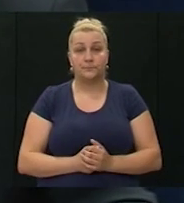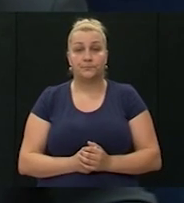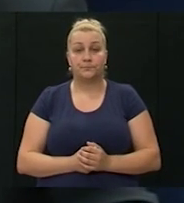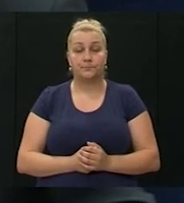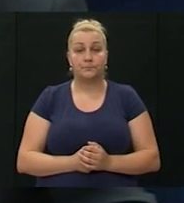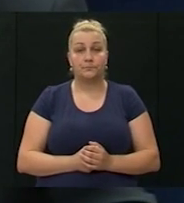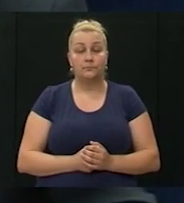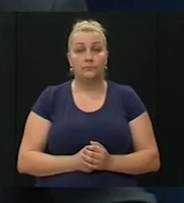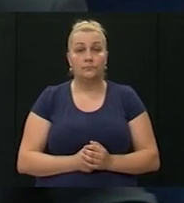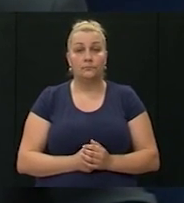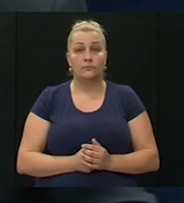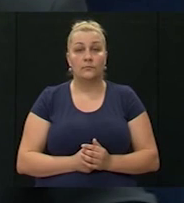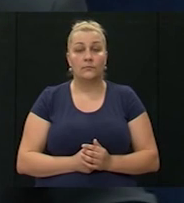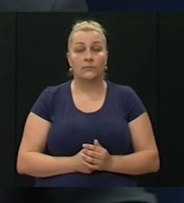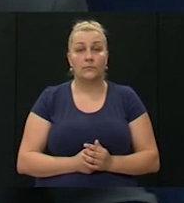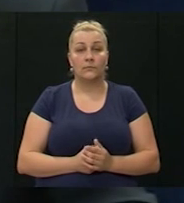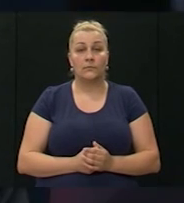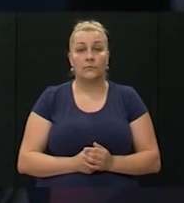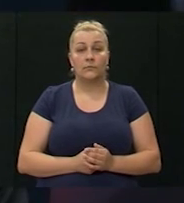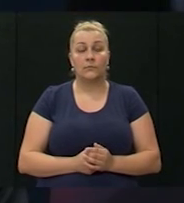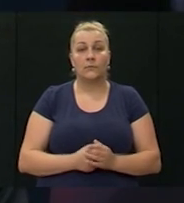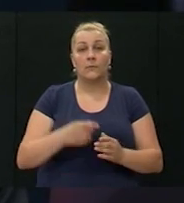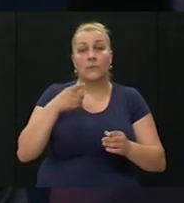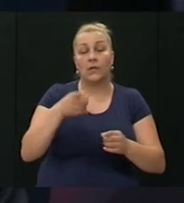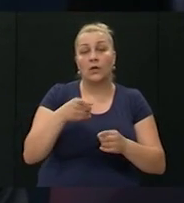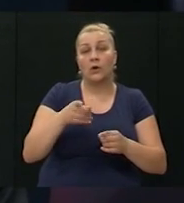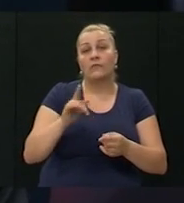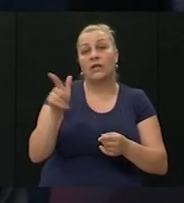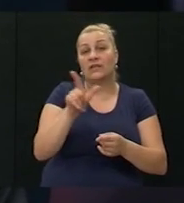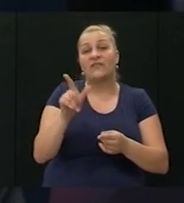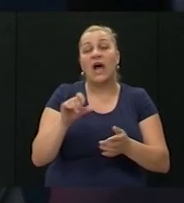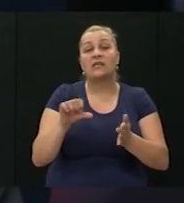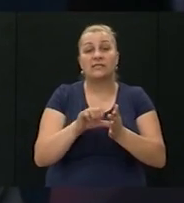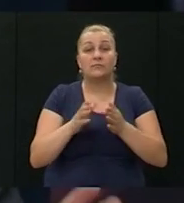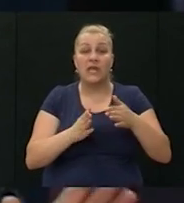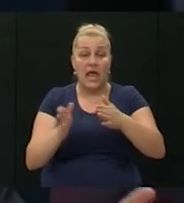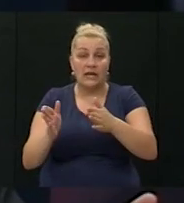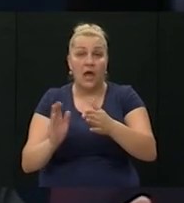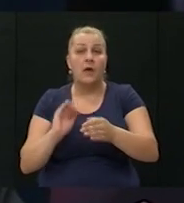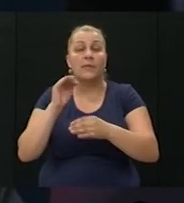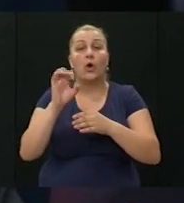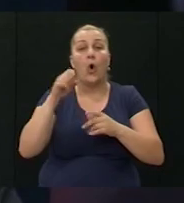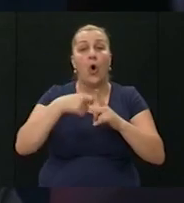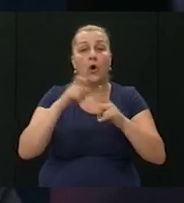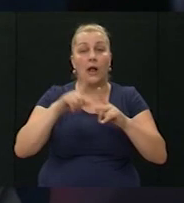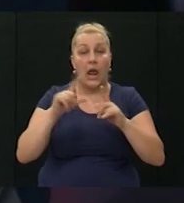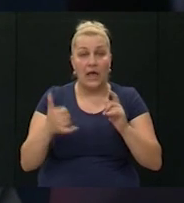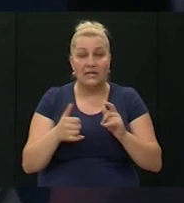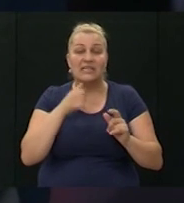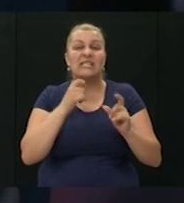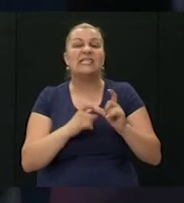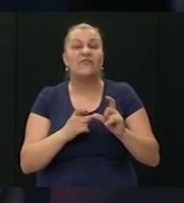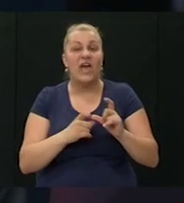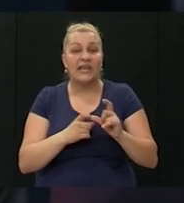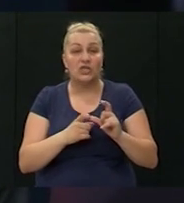-Siverić? Dakle, ključna dva smjera koja sam nastojao postaviti obranu su bili preko Oklaja i dolje